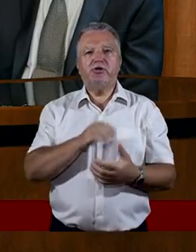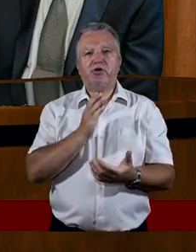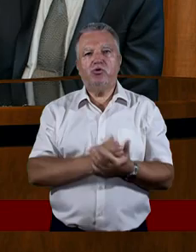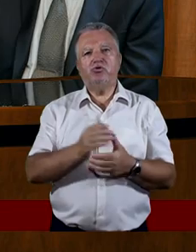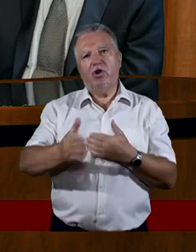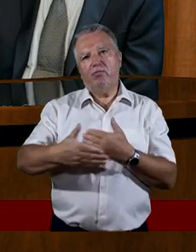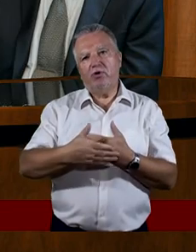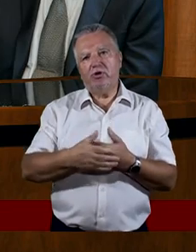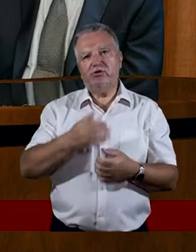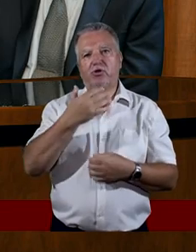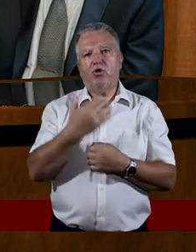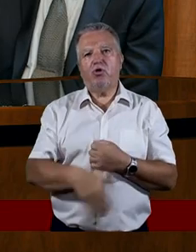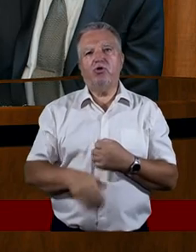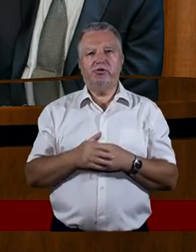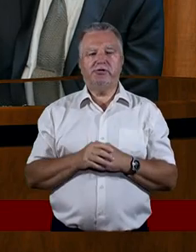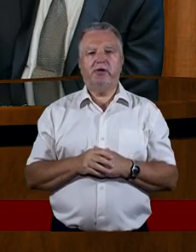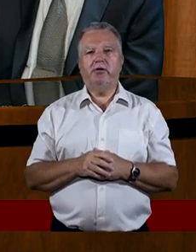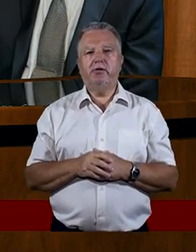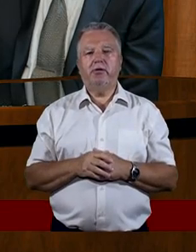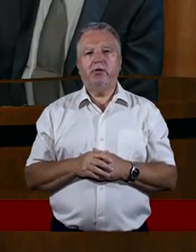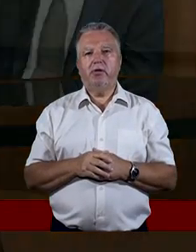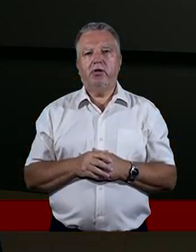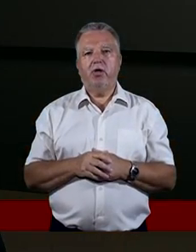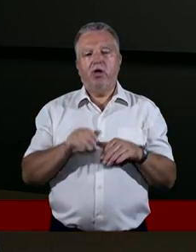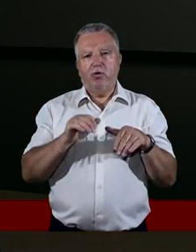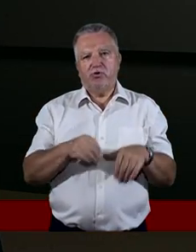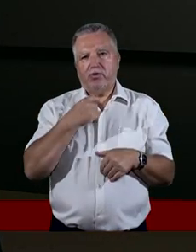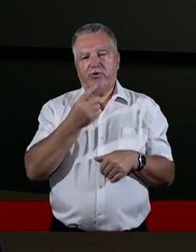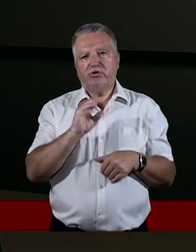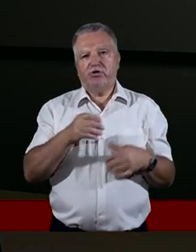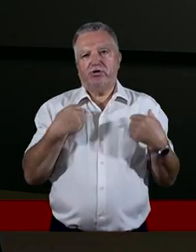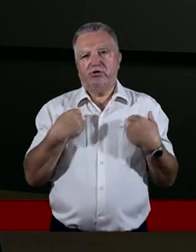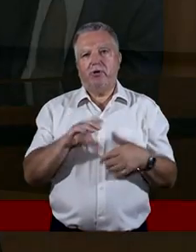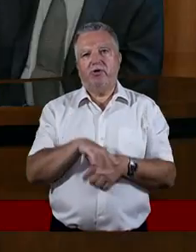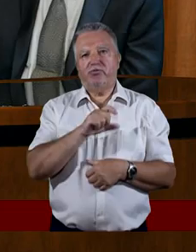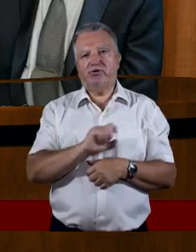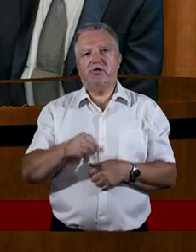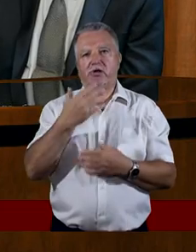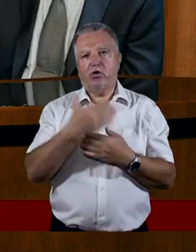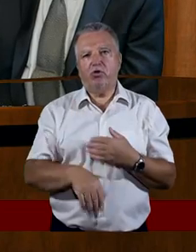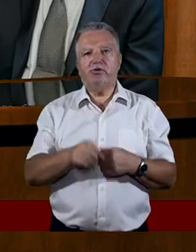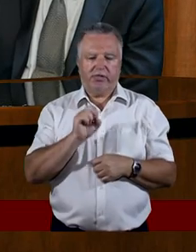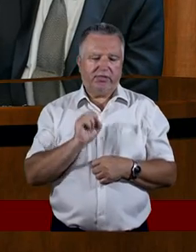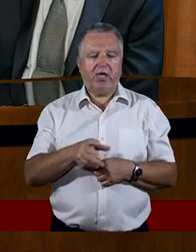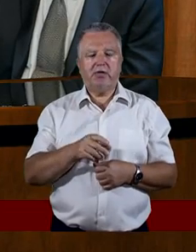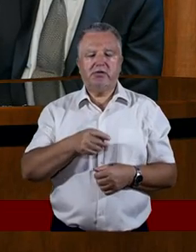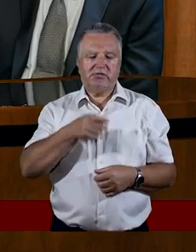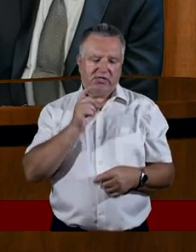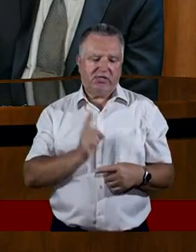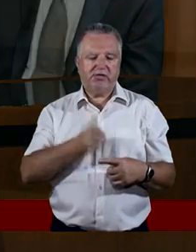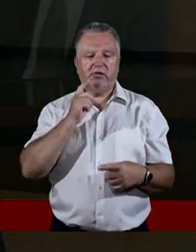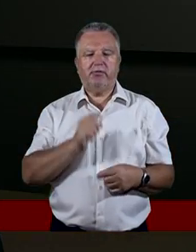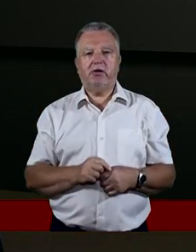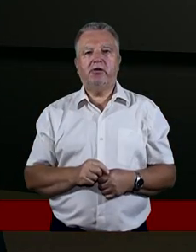koniec tej części historii. Czy można stwierdzić, że żyjemy w czasach końca? Zdecydowanie tak. Zdecydowanie tak.